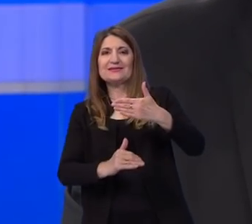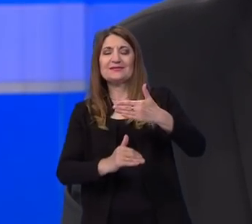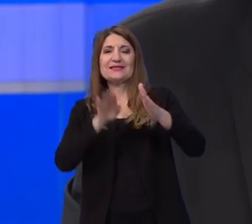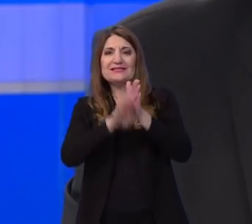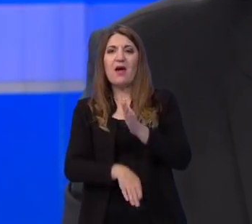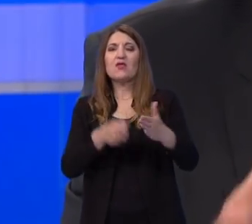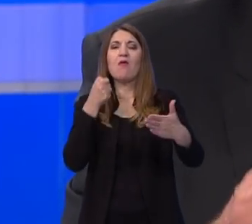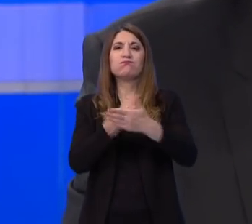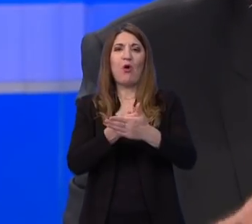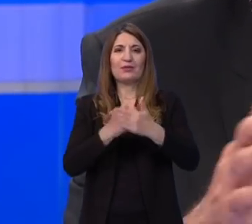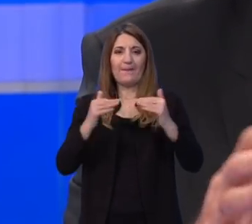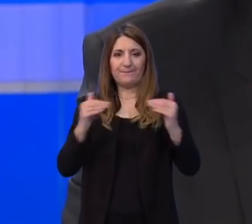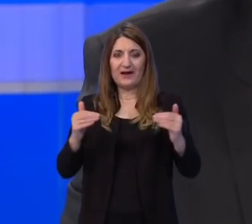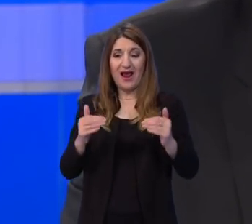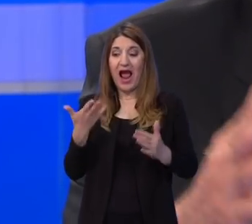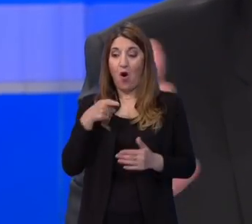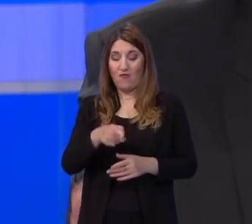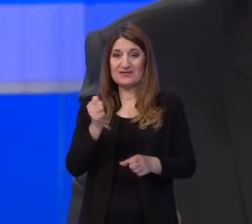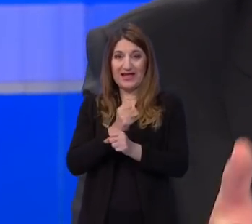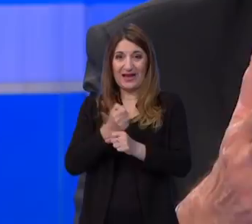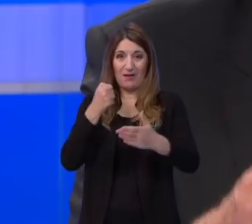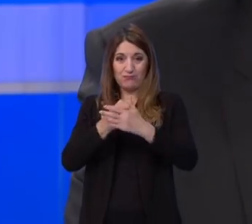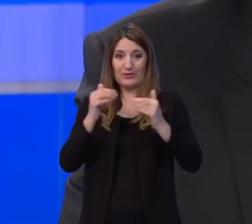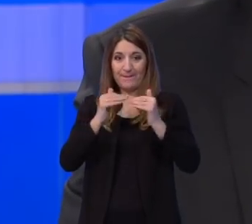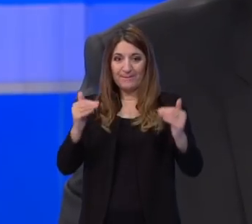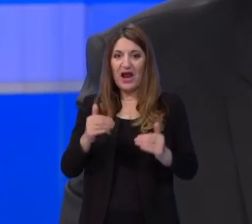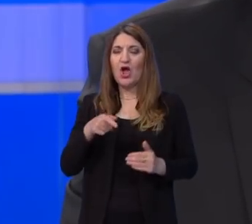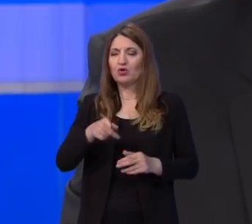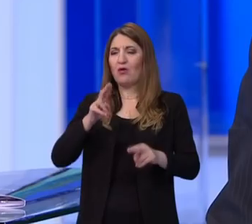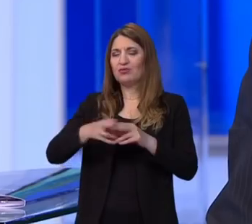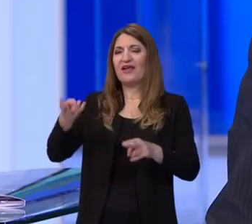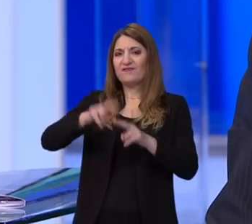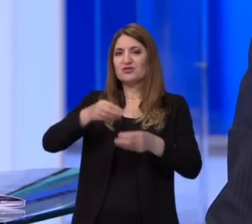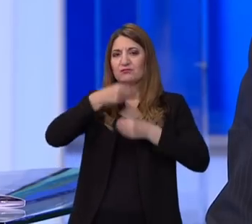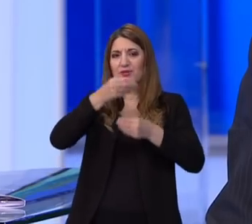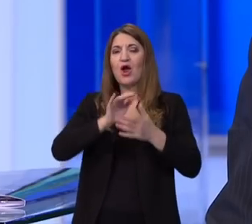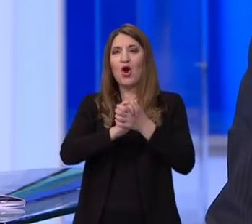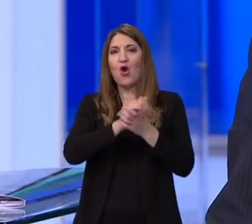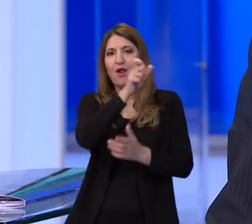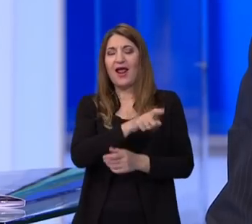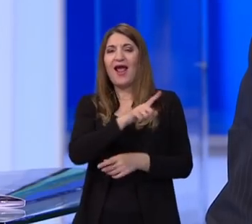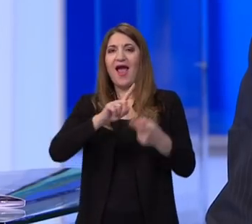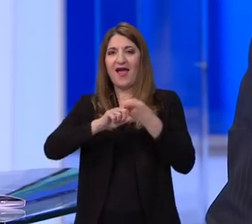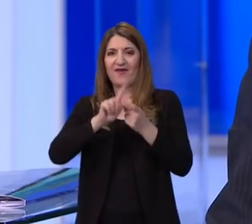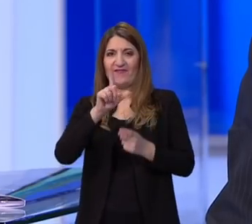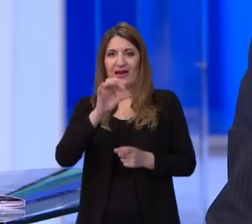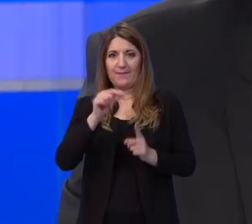od tome kako se postavlja bodovni prag i kako se postavlja u pitanje reći će sigurno kolega Filipović više. Ali,